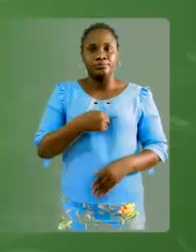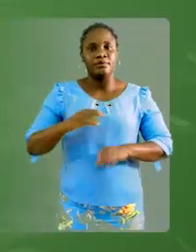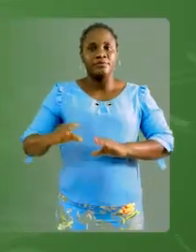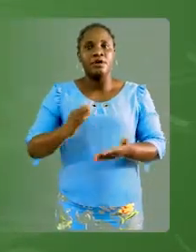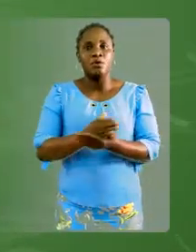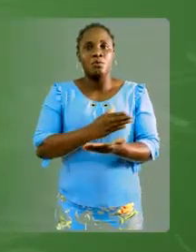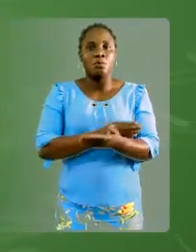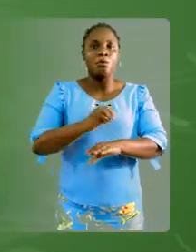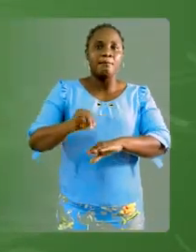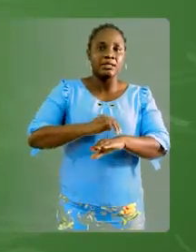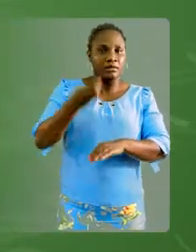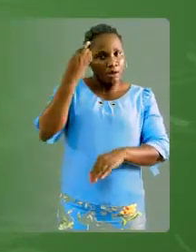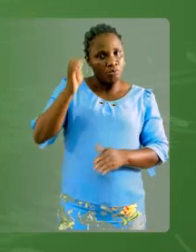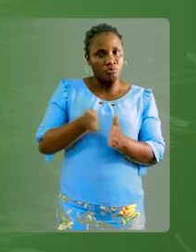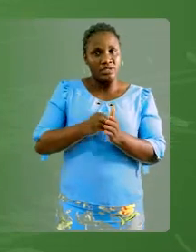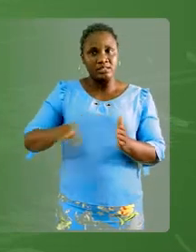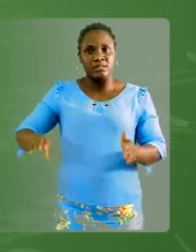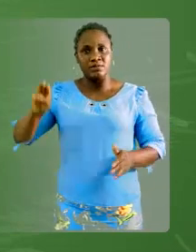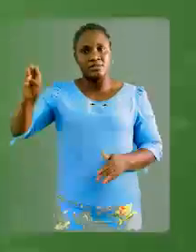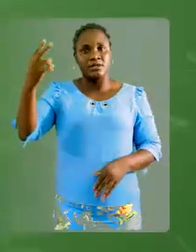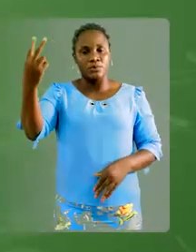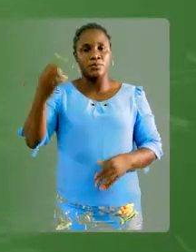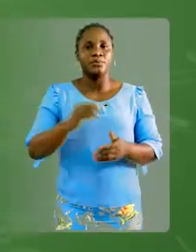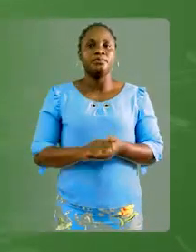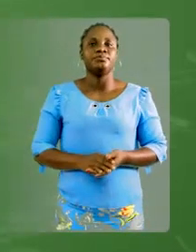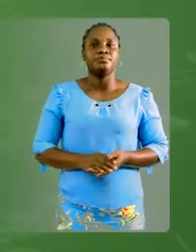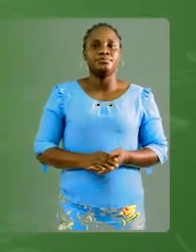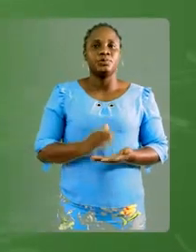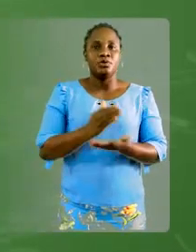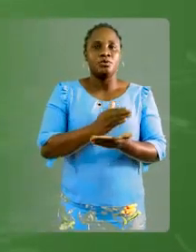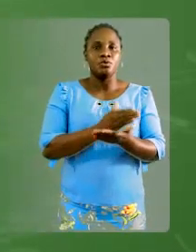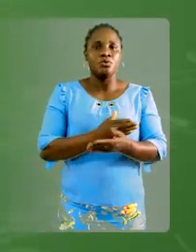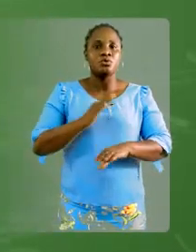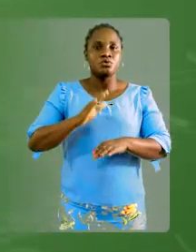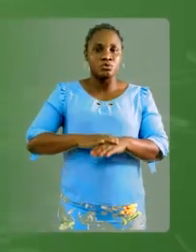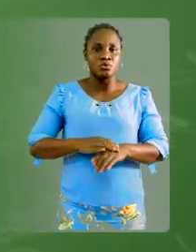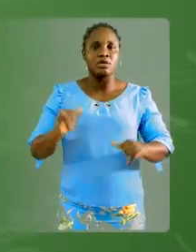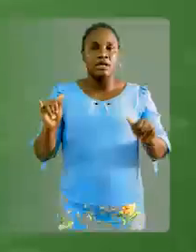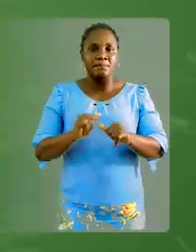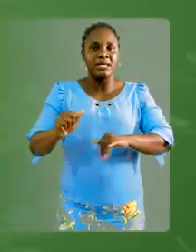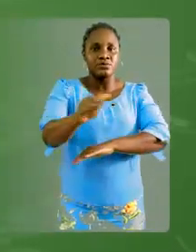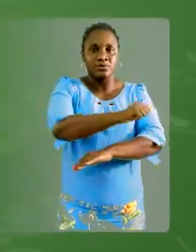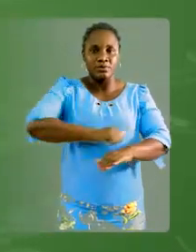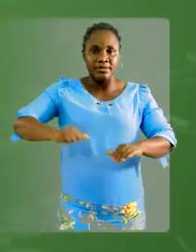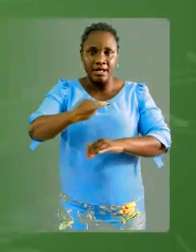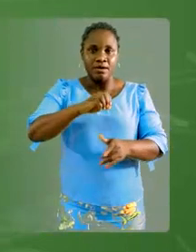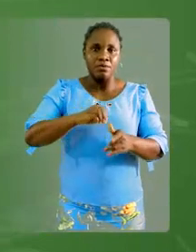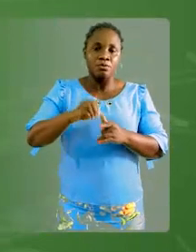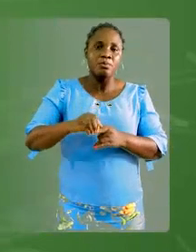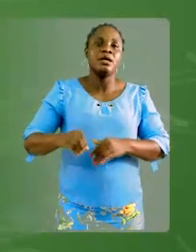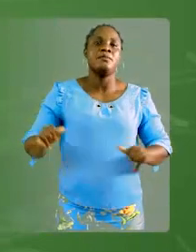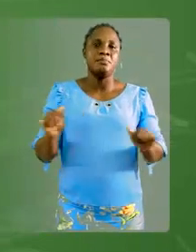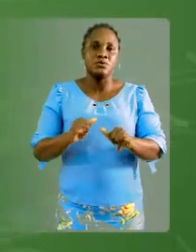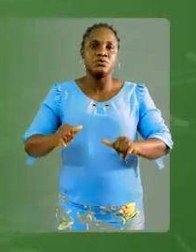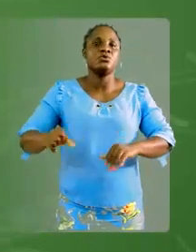leçon de mathématiques pour les élèves de CM2. Le cours va porter sur les mesures d'air ou bien les mesures de